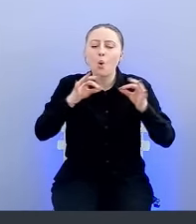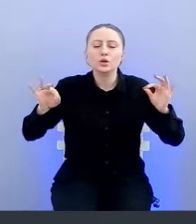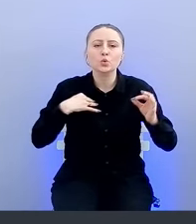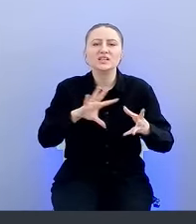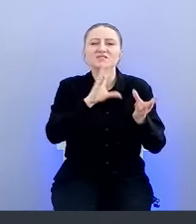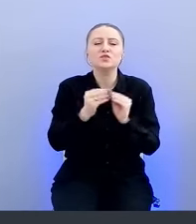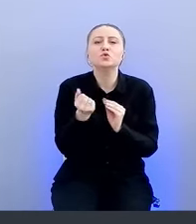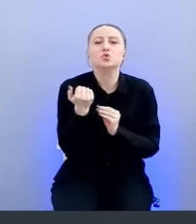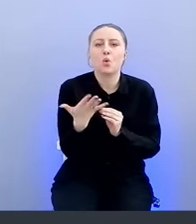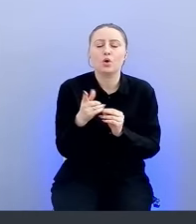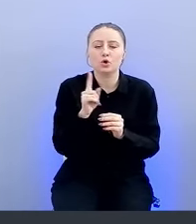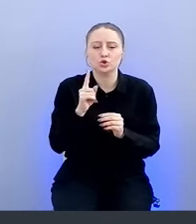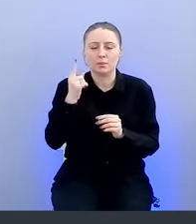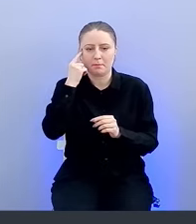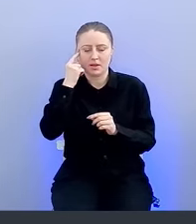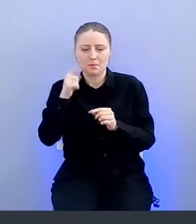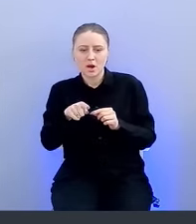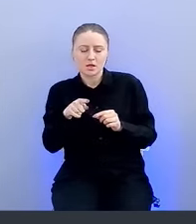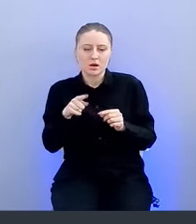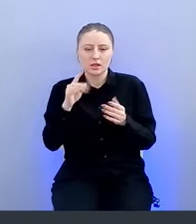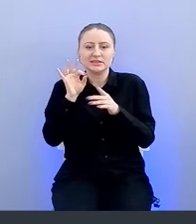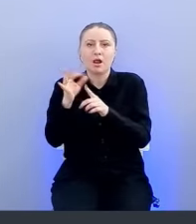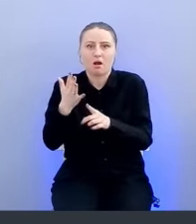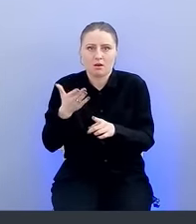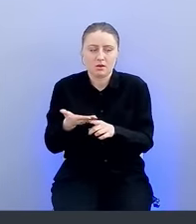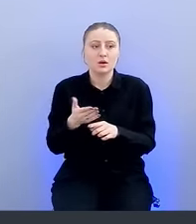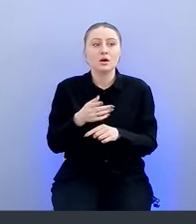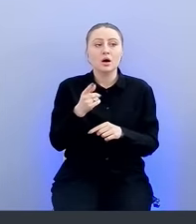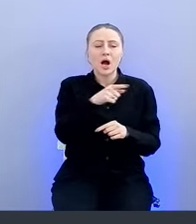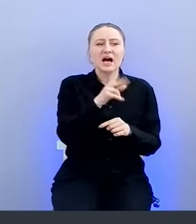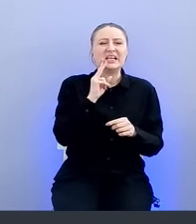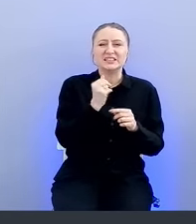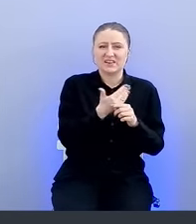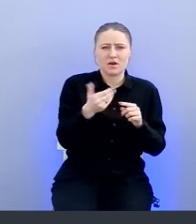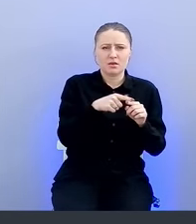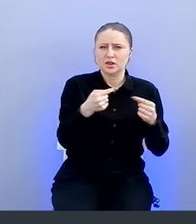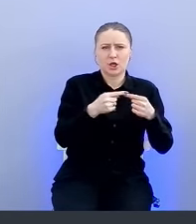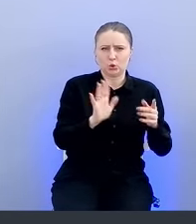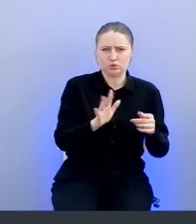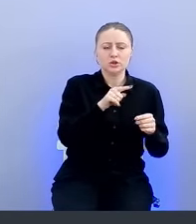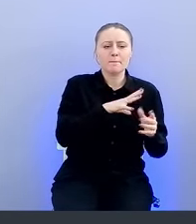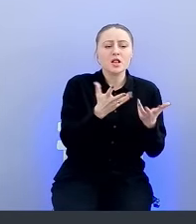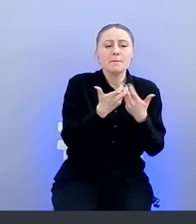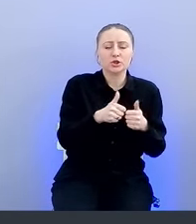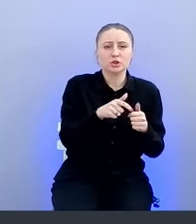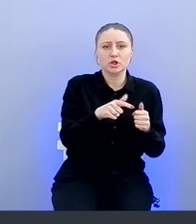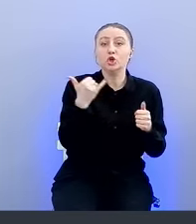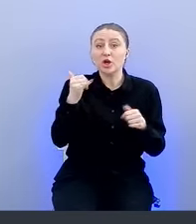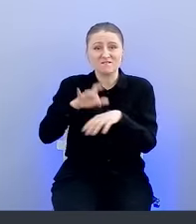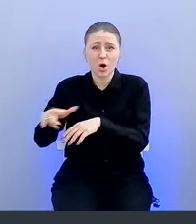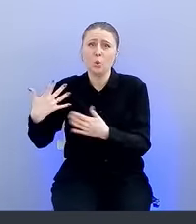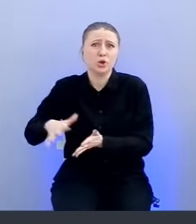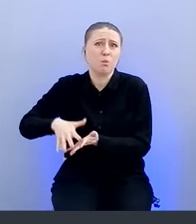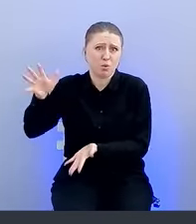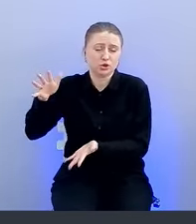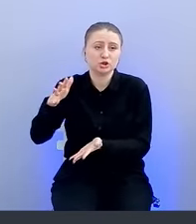рассчитывать? Эта цифра, она не точная, и она была посчитана, сейчас примерно ей, там, она уже больше, да,